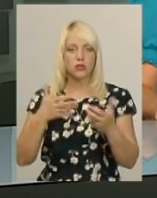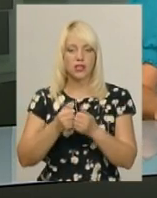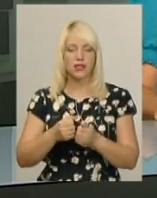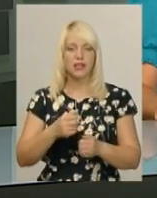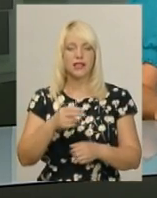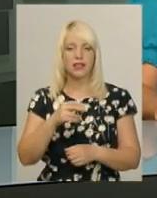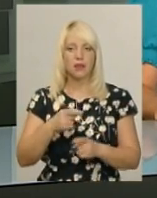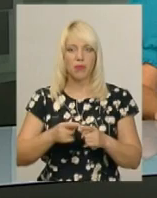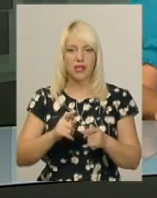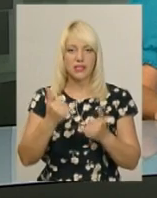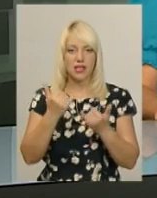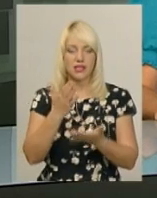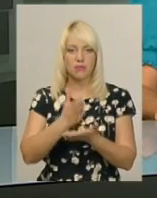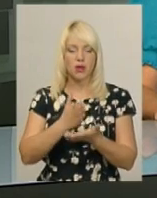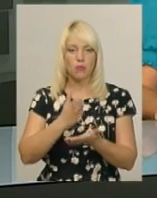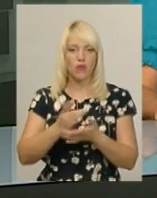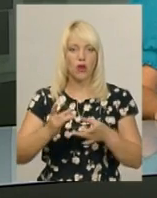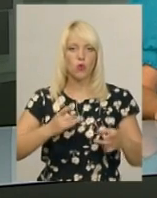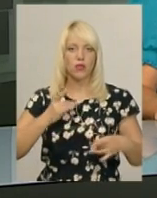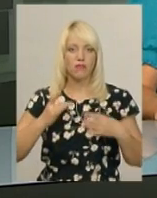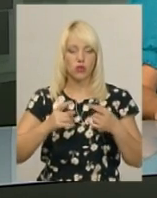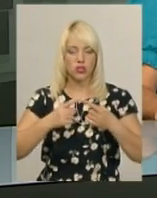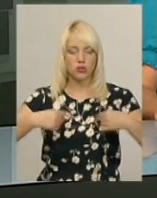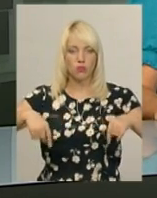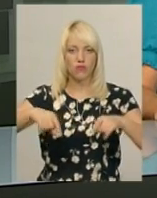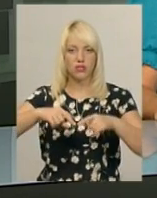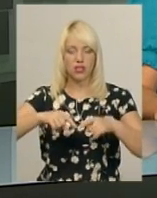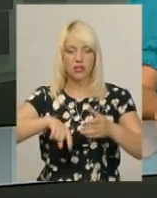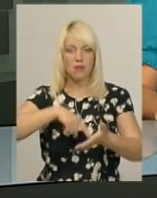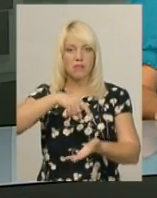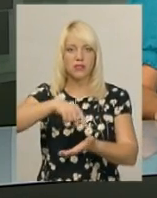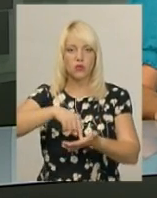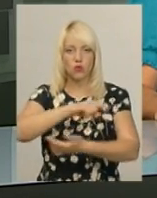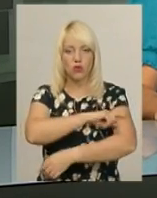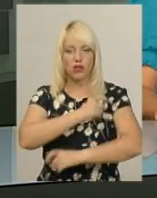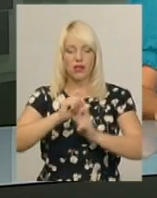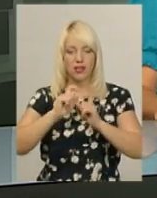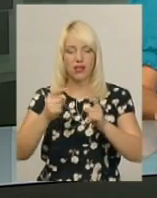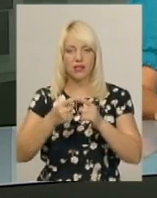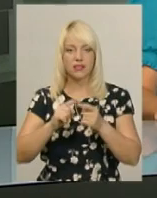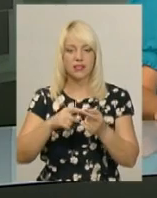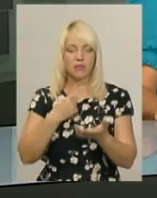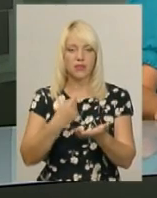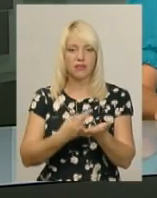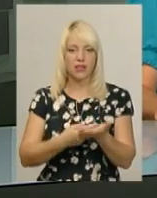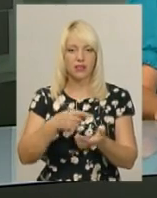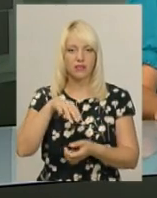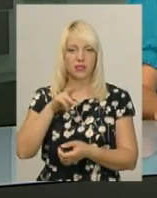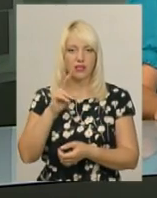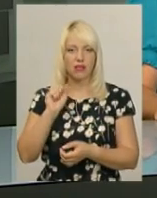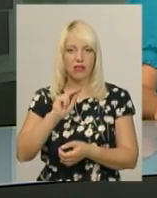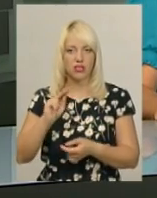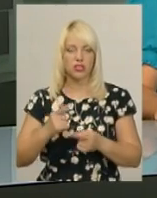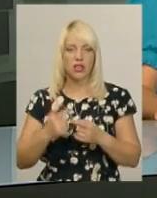перебуває в неврологічному відділенні міської лікарні. Це підтвердить начальник управління охорони здоров'я Борис Ткач. За його